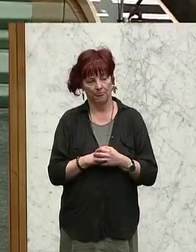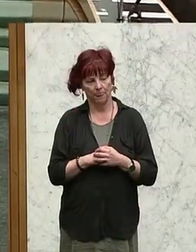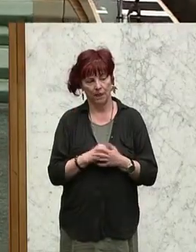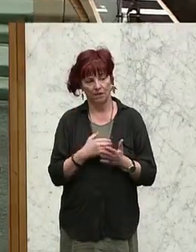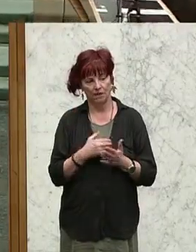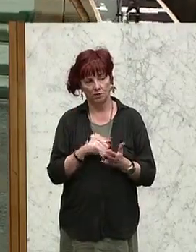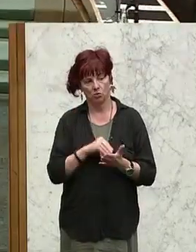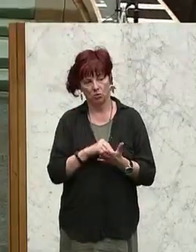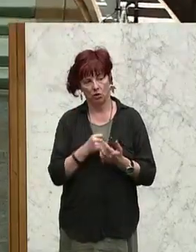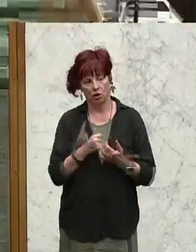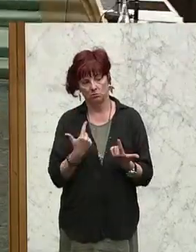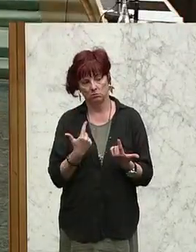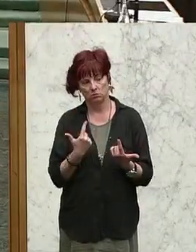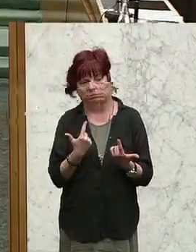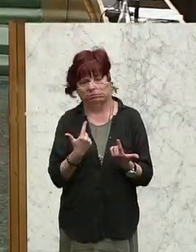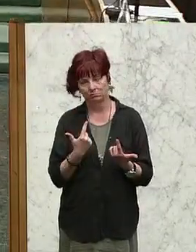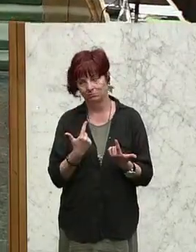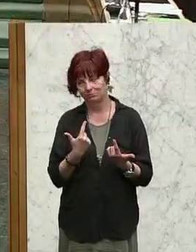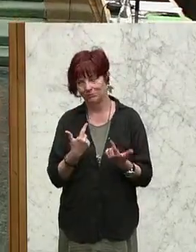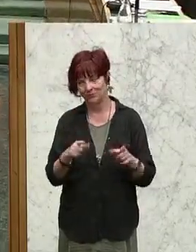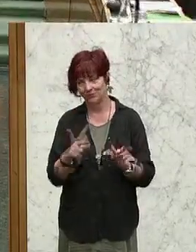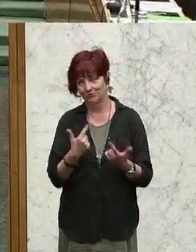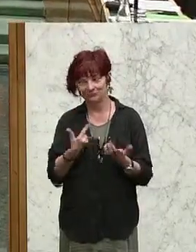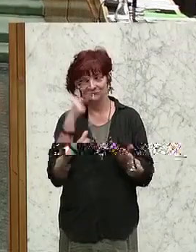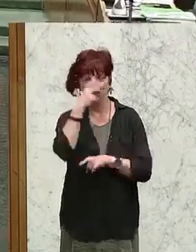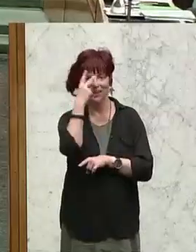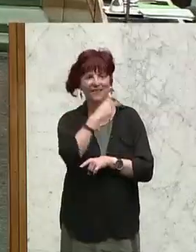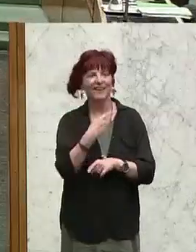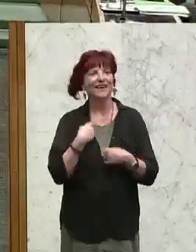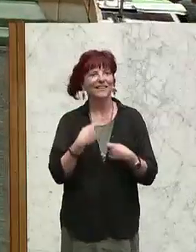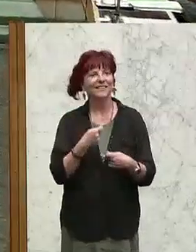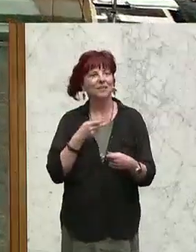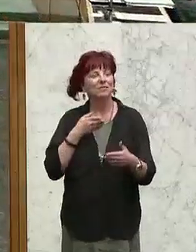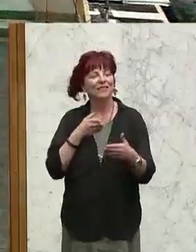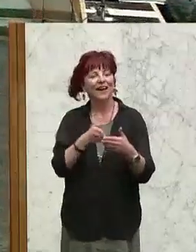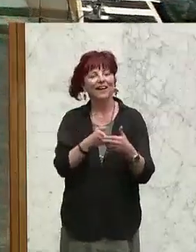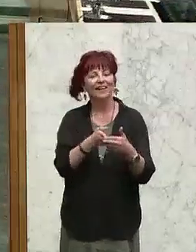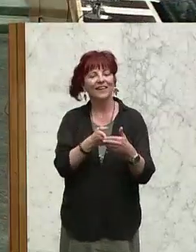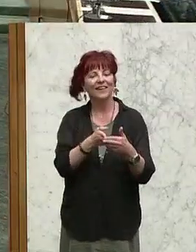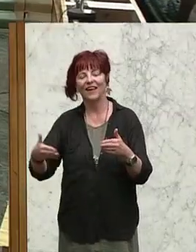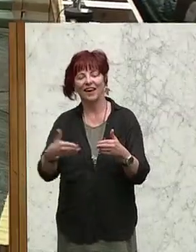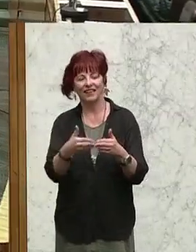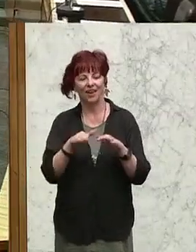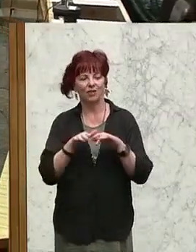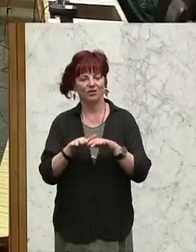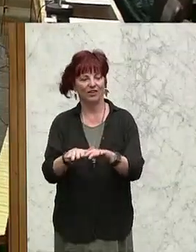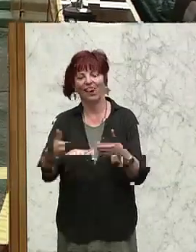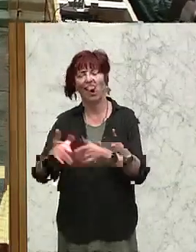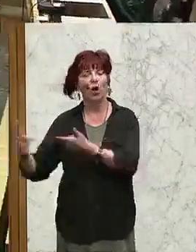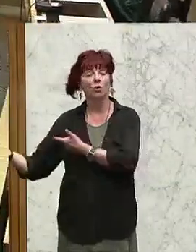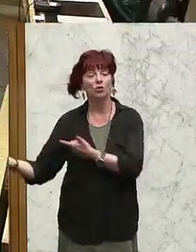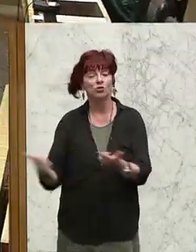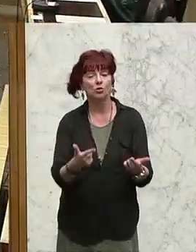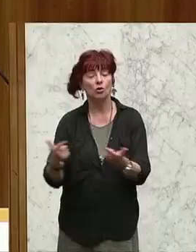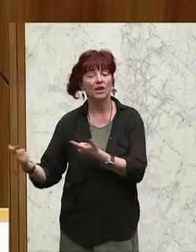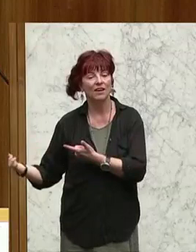Was auch klar ist, aber das versteht ihr mittlerweile auch immer, es gibt natürlich direkte und indirekte Auswirkungen. Das heißt, wir haben natürlich eine Zulieferindustrie, wir haben